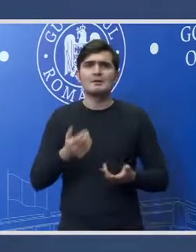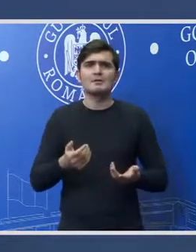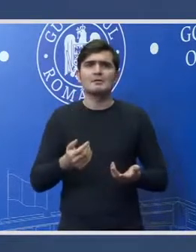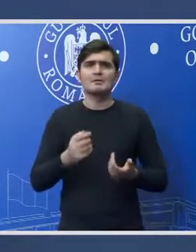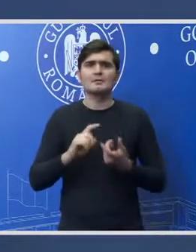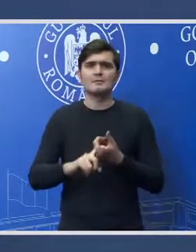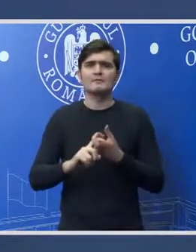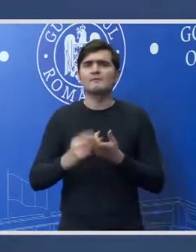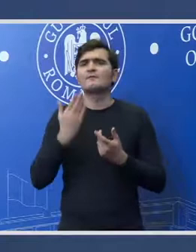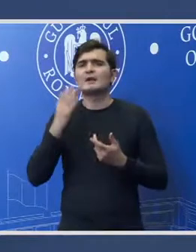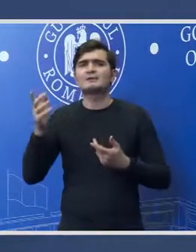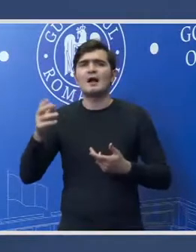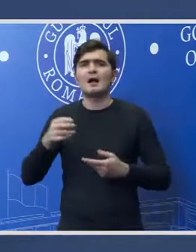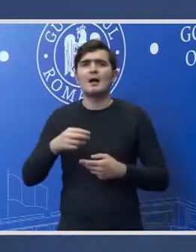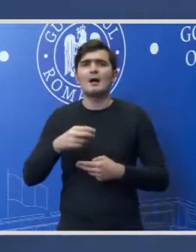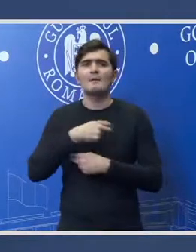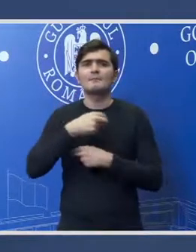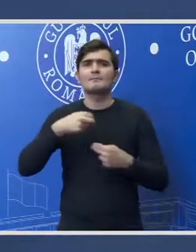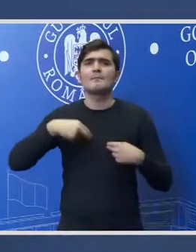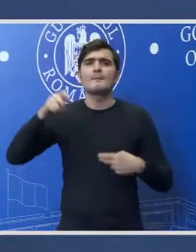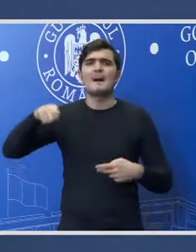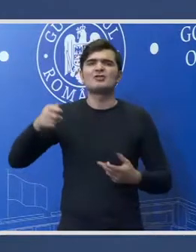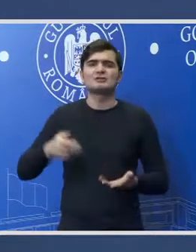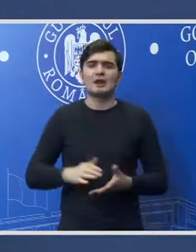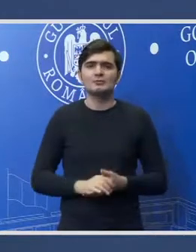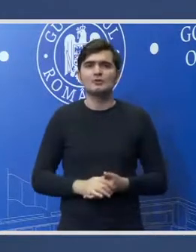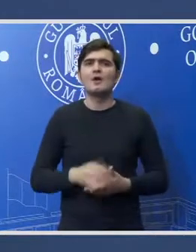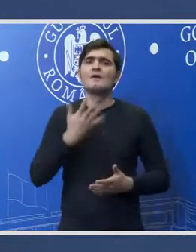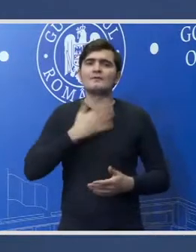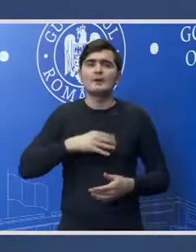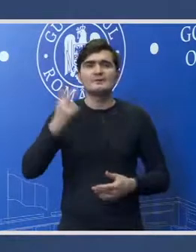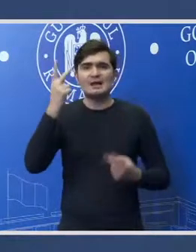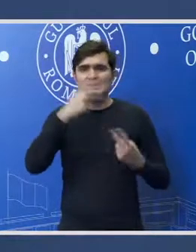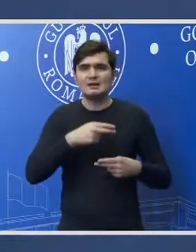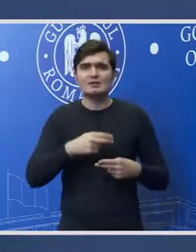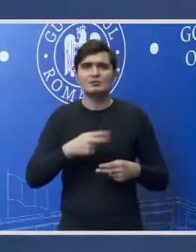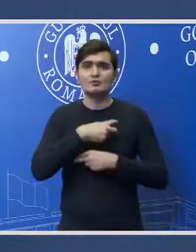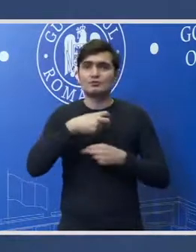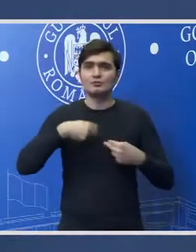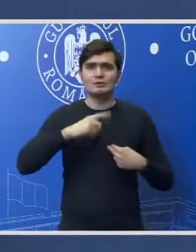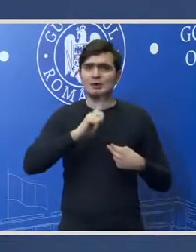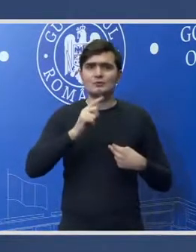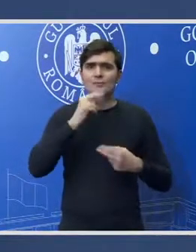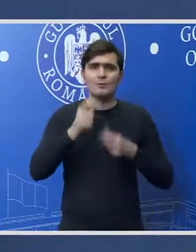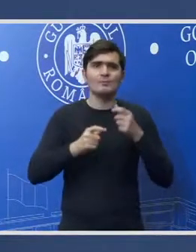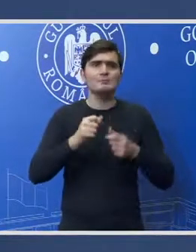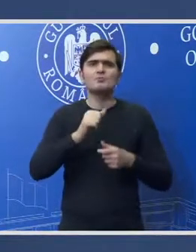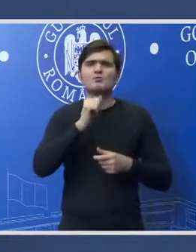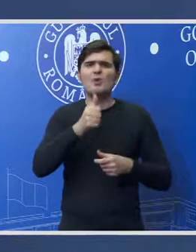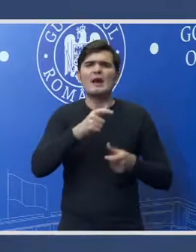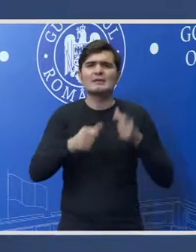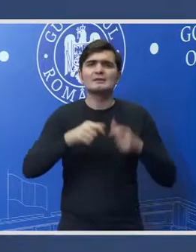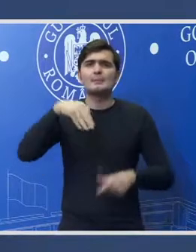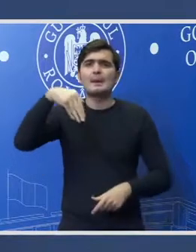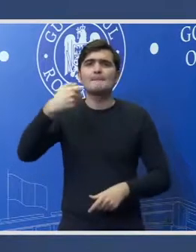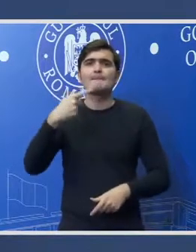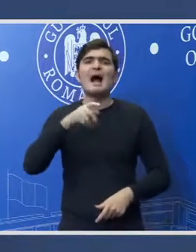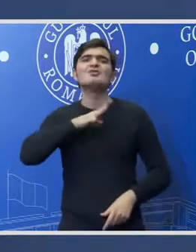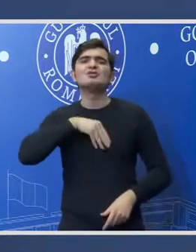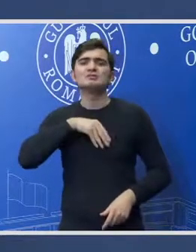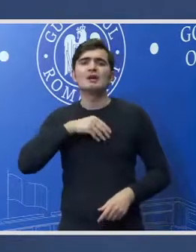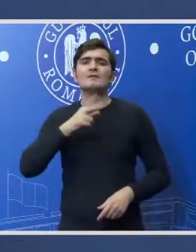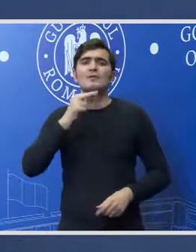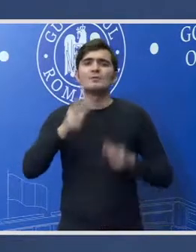să înțelegem că justiția nu este doar despre magistrați este în primul rând